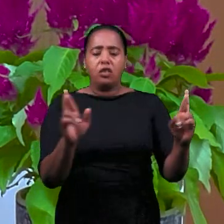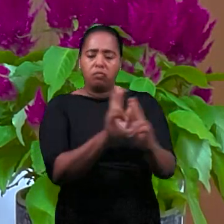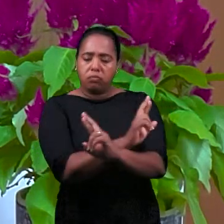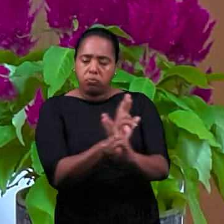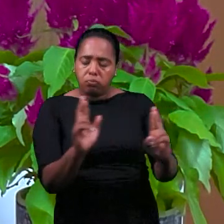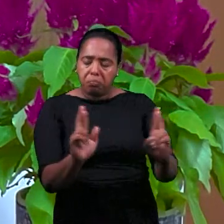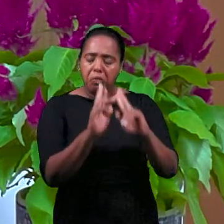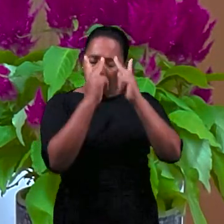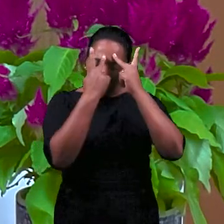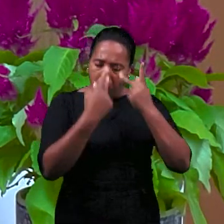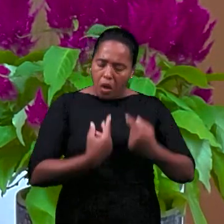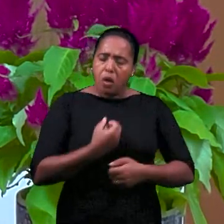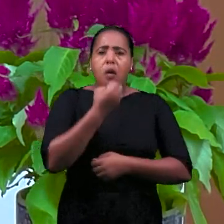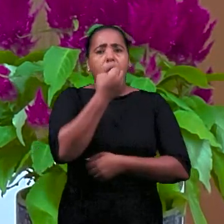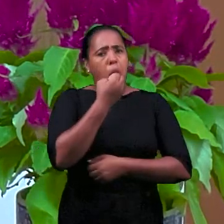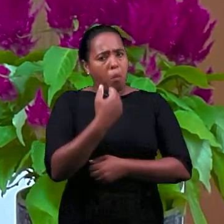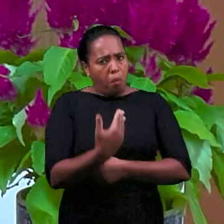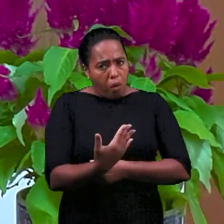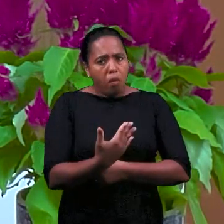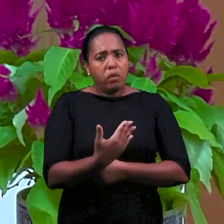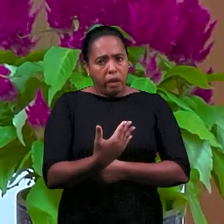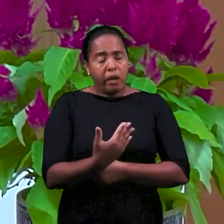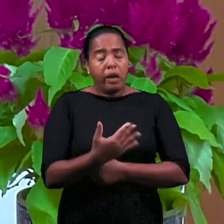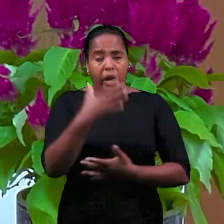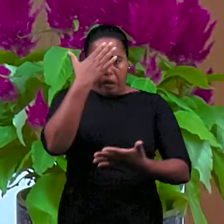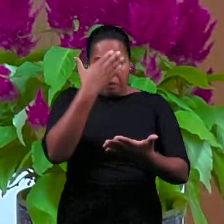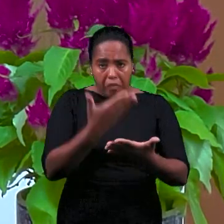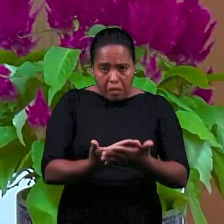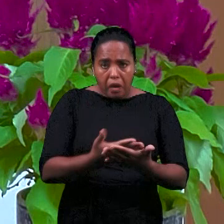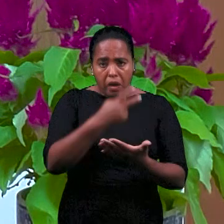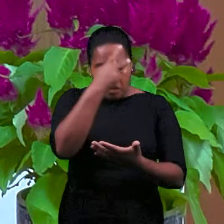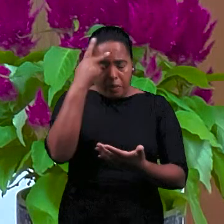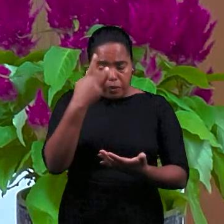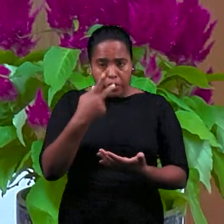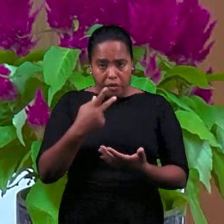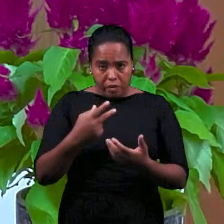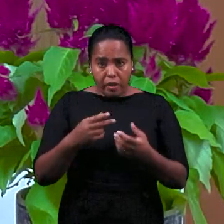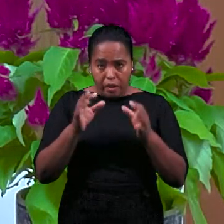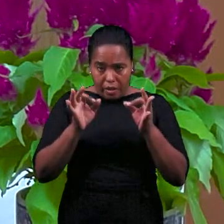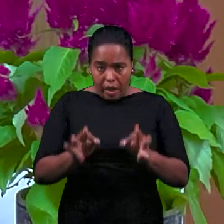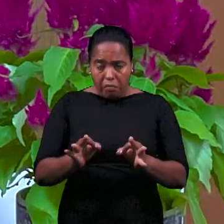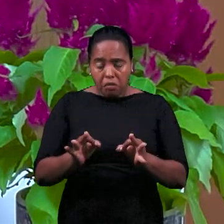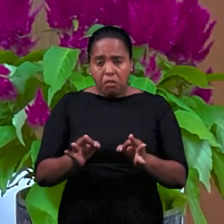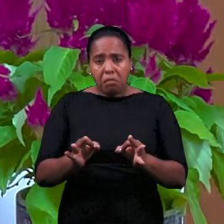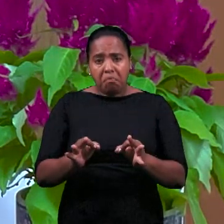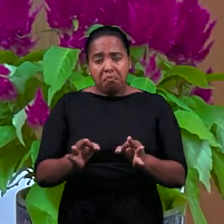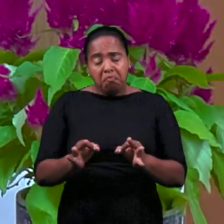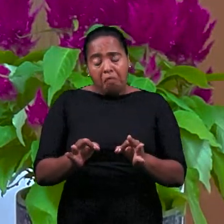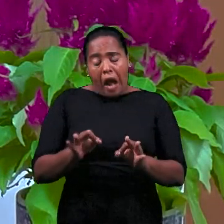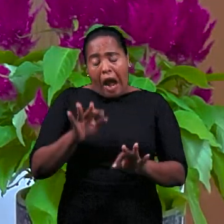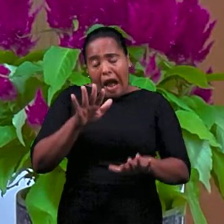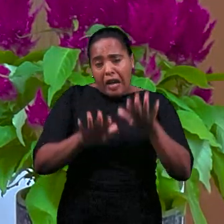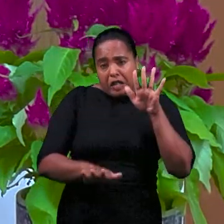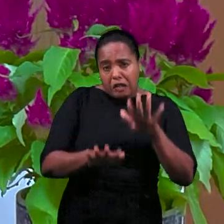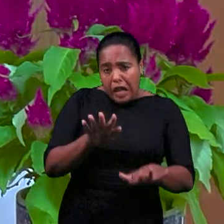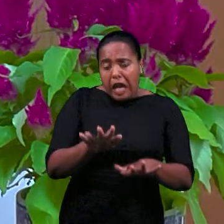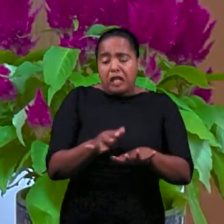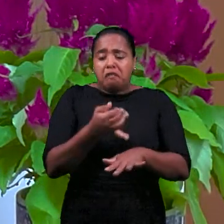истина в человеческих отношениях, очень хорошо верить в людей, но мы очень часто